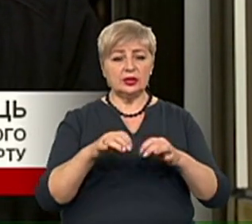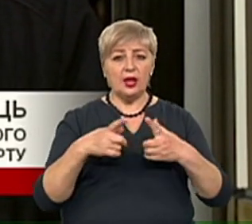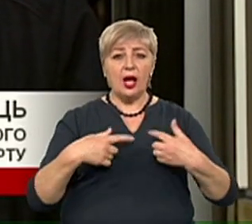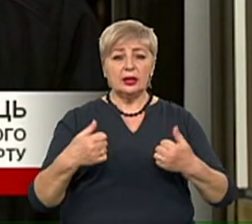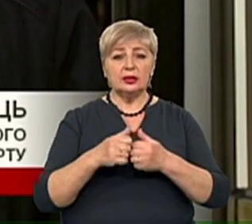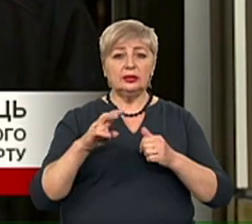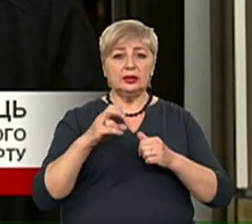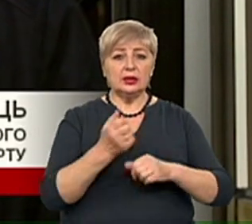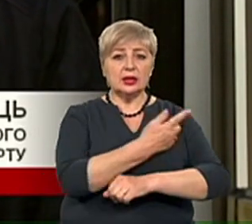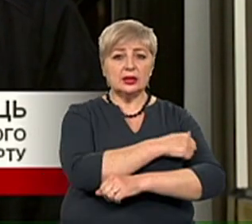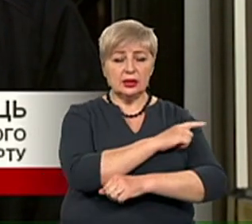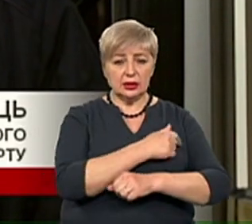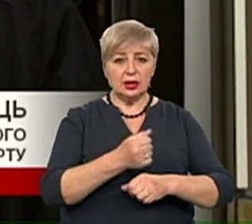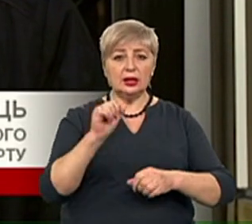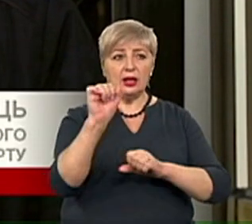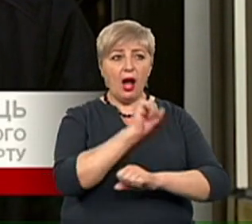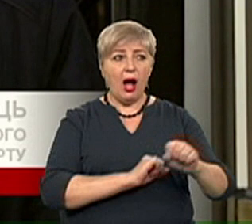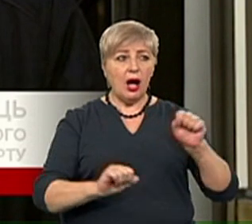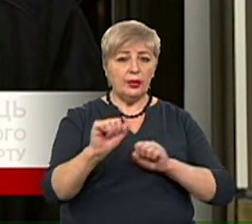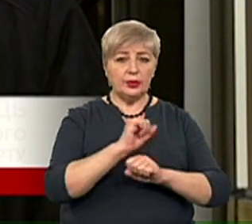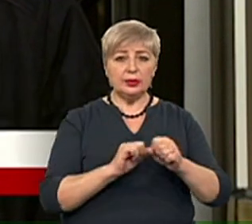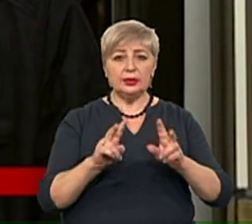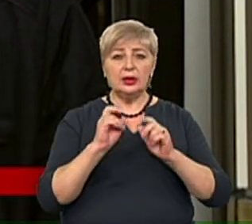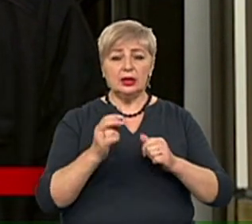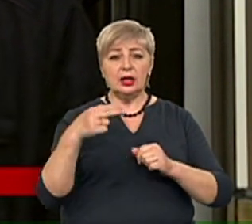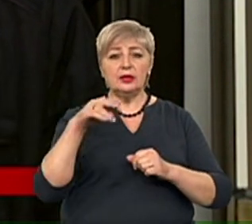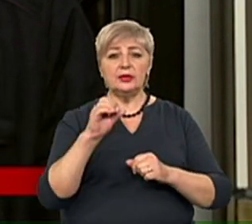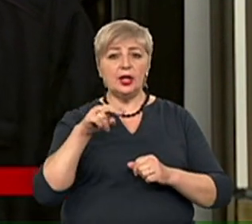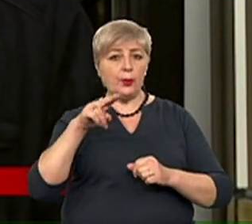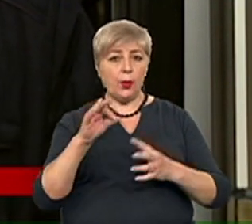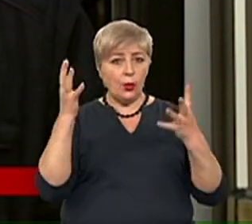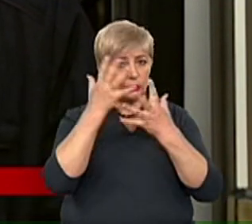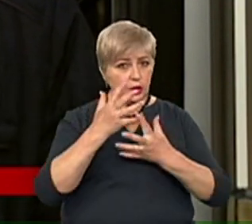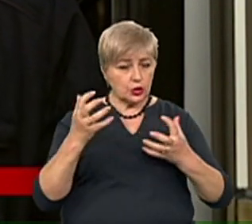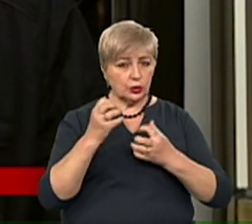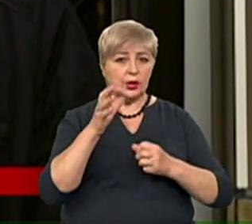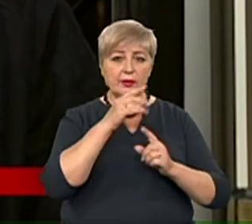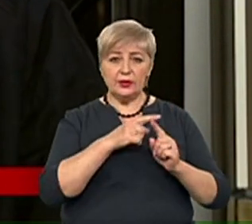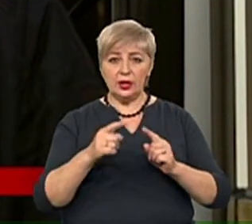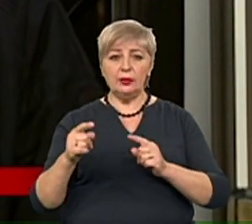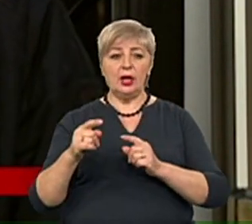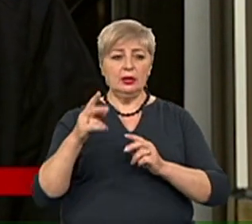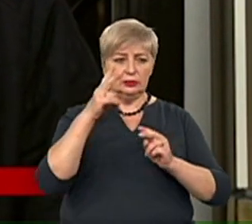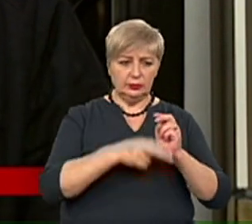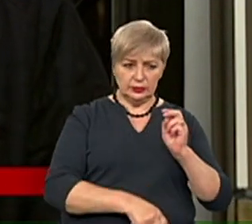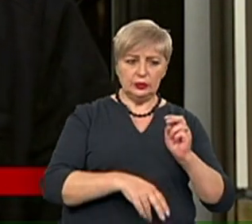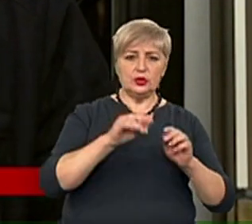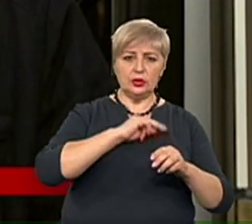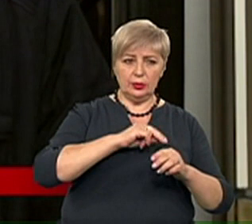санітарне оброблення підвижного суставу, як в депо ночне, т.е. після захода в депо обробляється